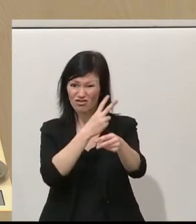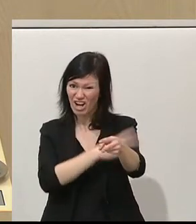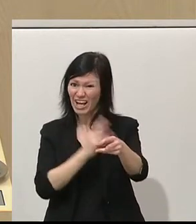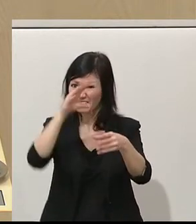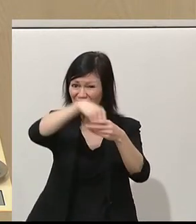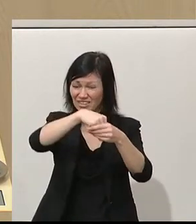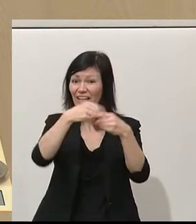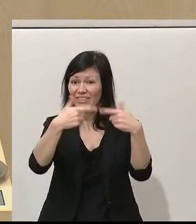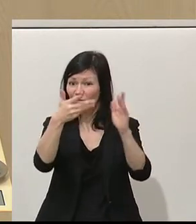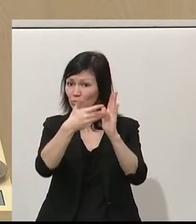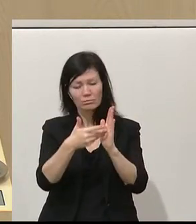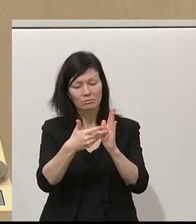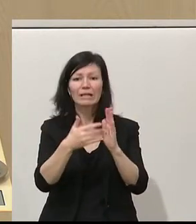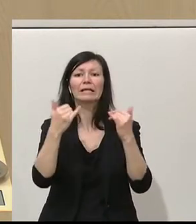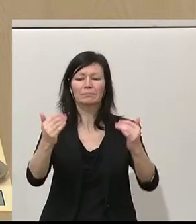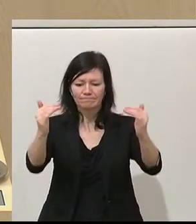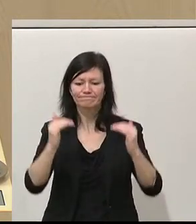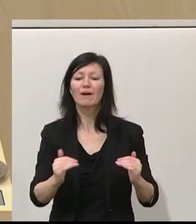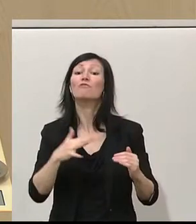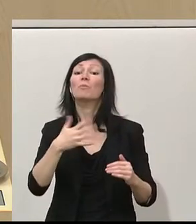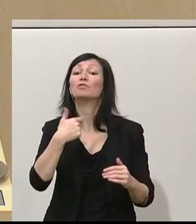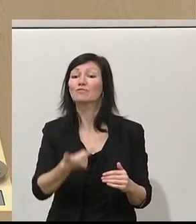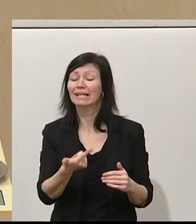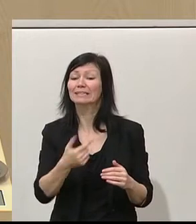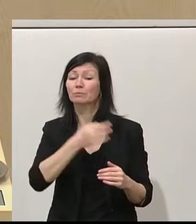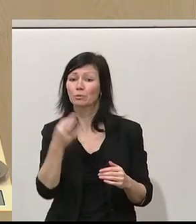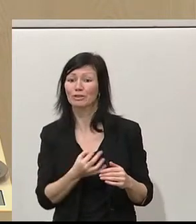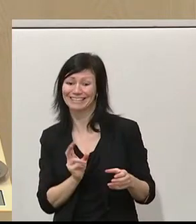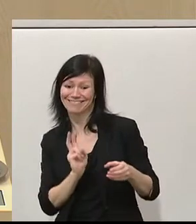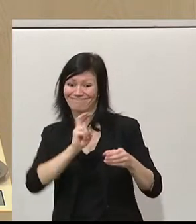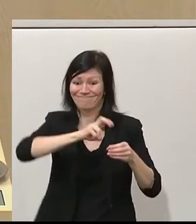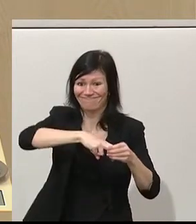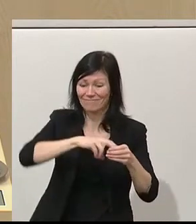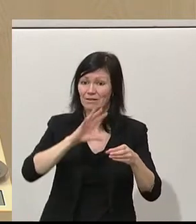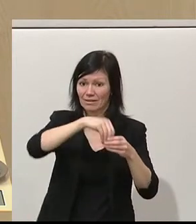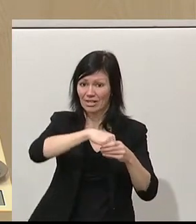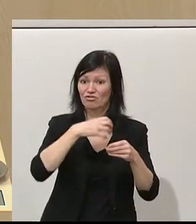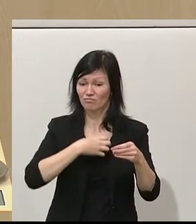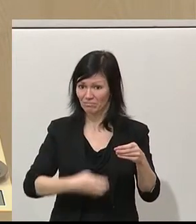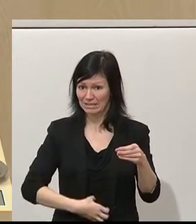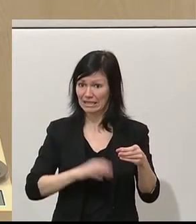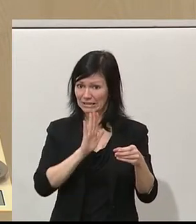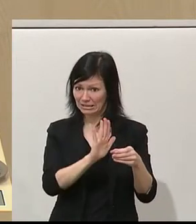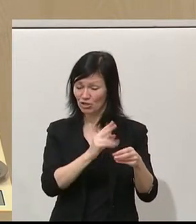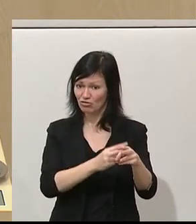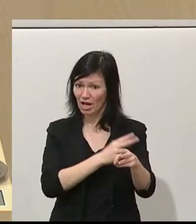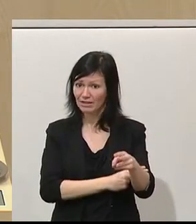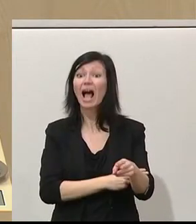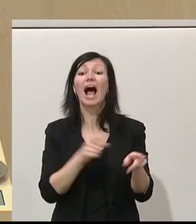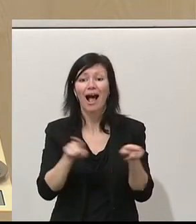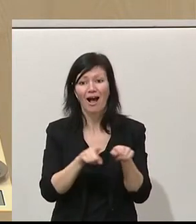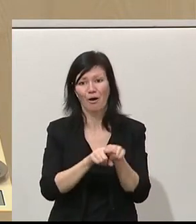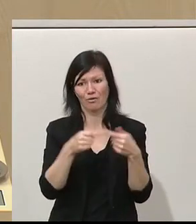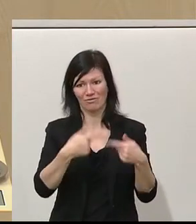Beteiligung hier auch entsprechend prüfen kann. Und Sie wissen, die Grünen standen nicht nur über 30